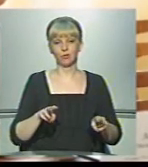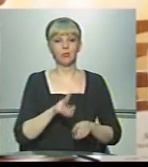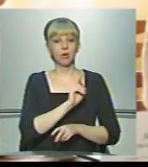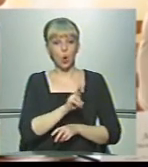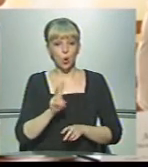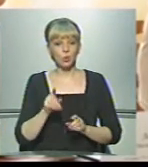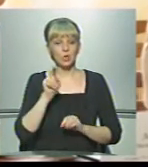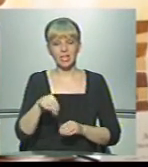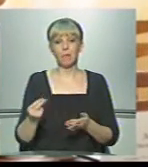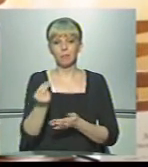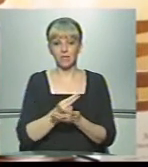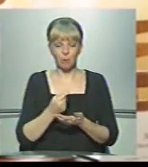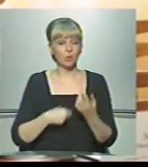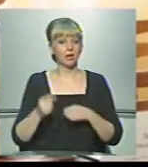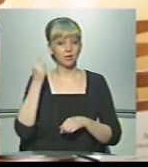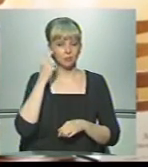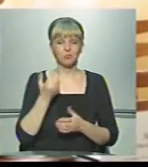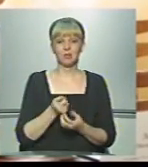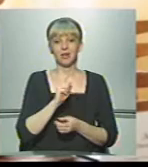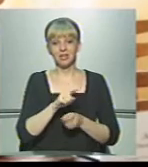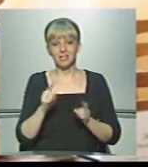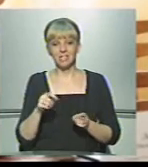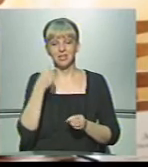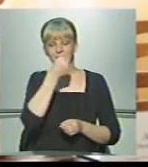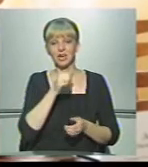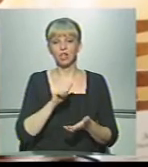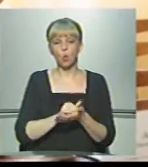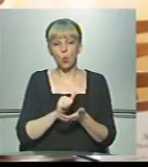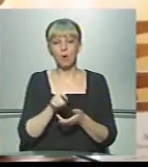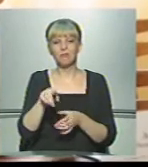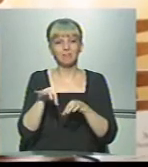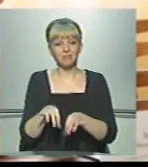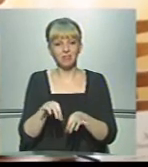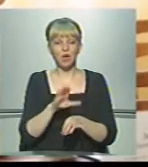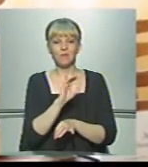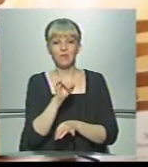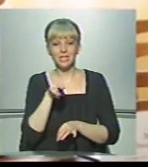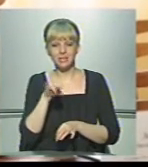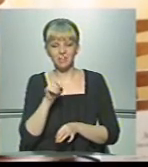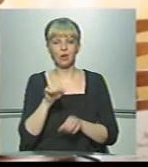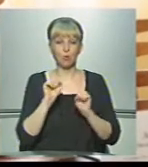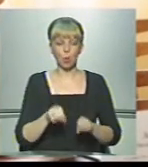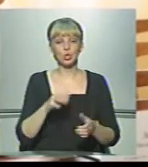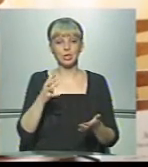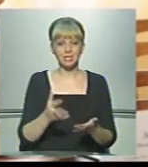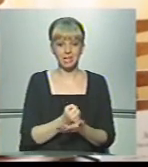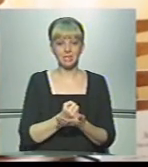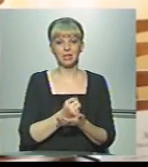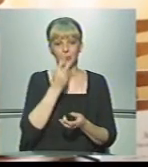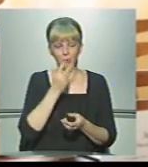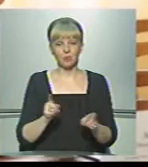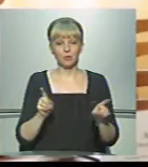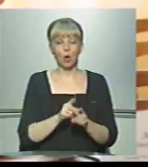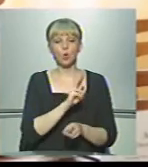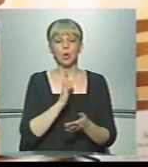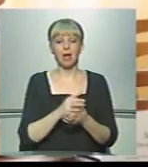Хтось його там не бував. І я думаю, що десь в якихось документах він лежить у Відні. Його можна знайти і подолитися все-таки,